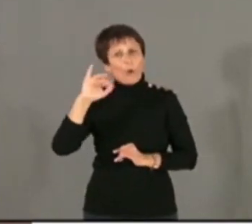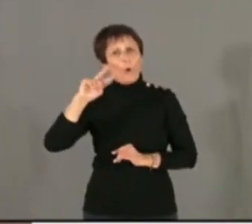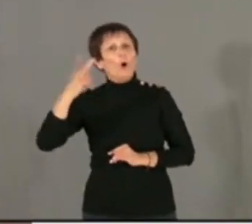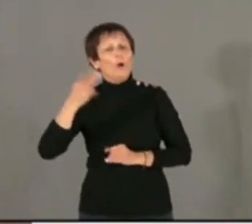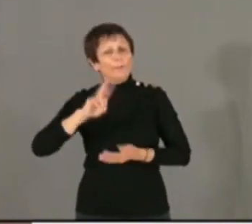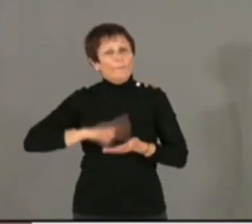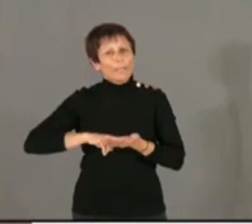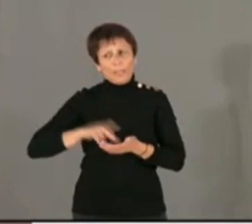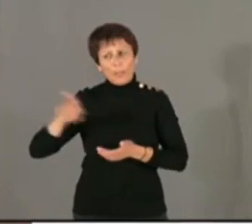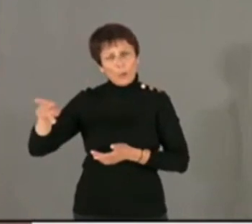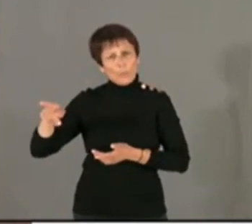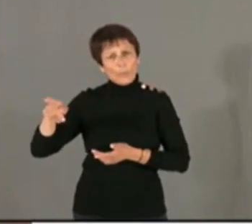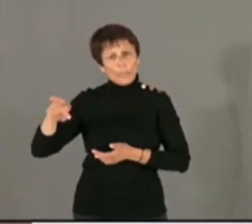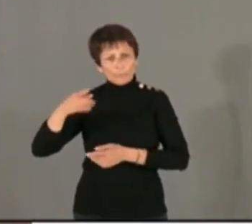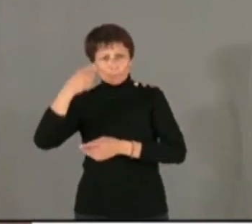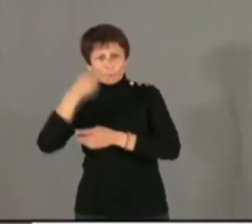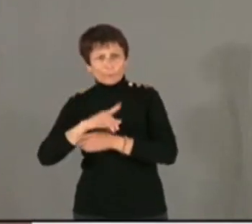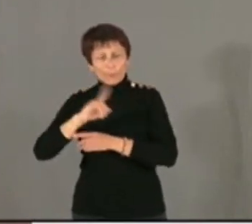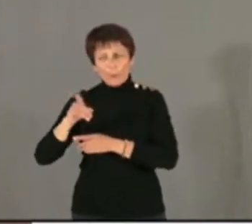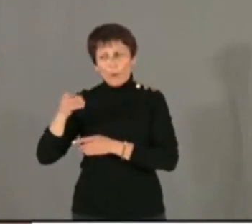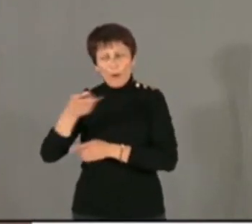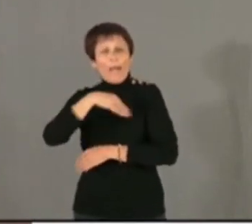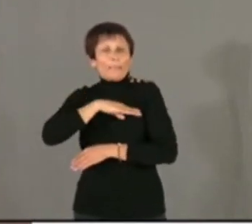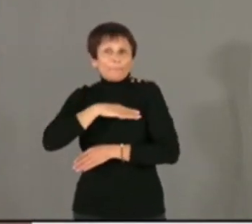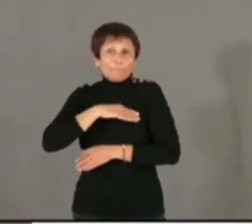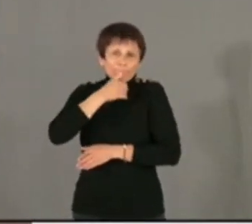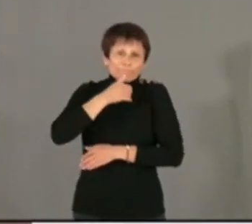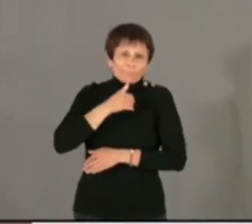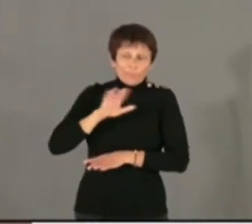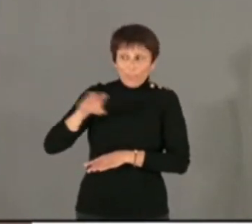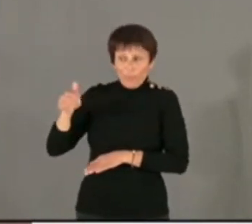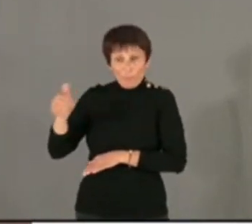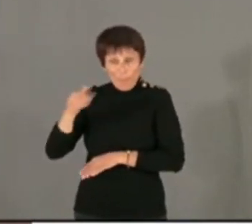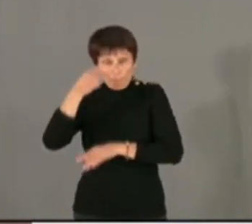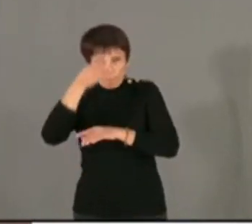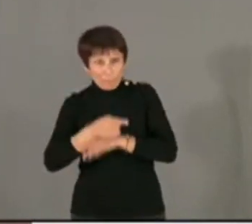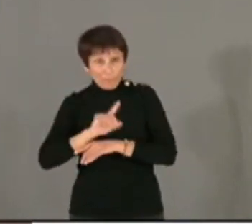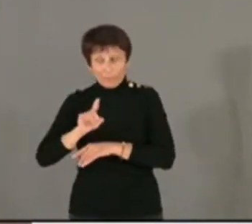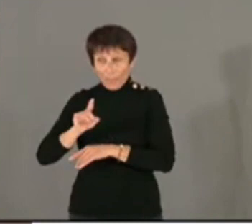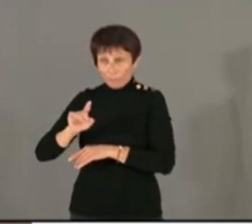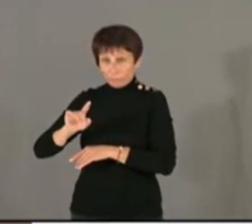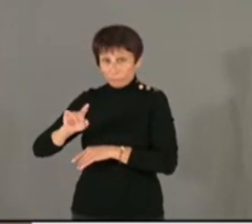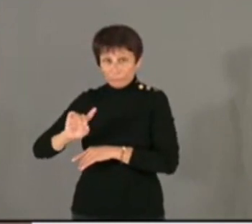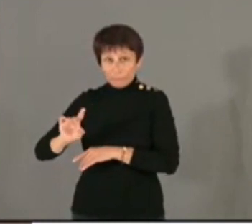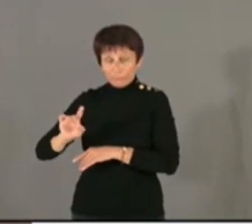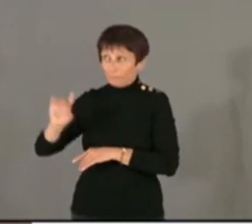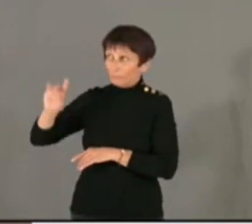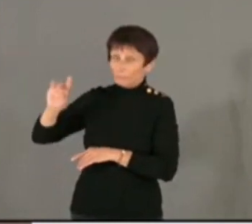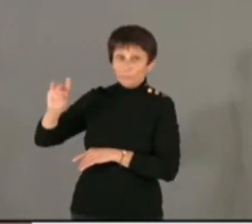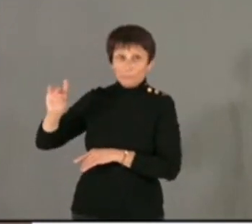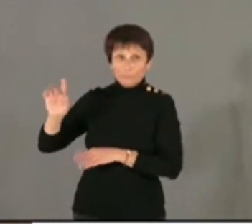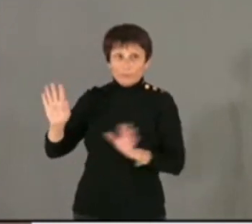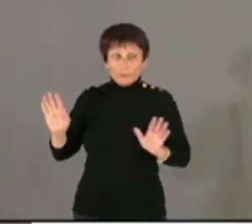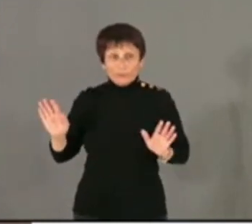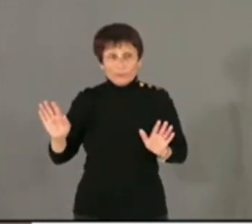accepté a posteriori d'emporter la responsabilité, mais il n'a pas donné l'ordre. Alors, M. le maire, il